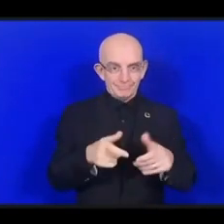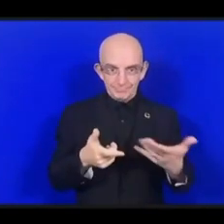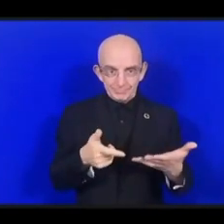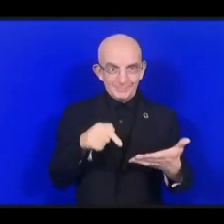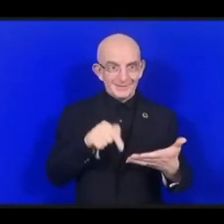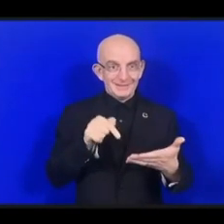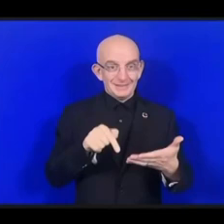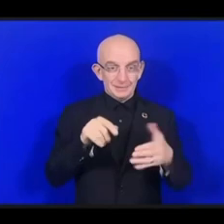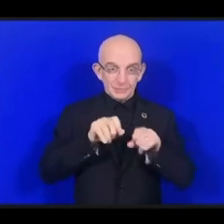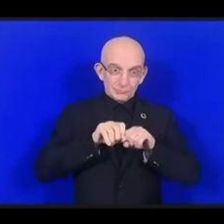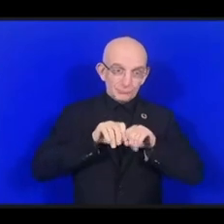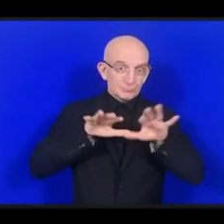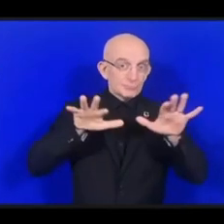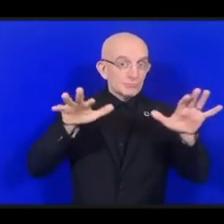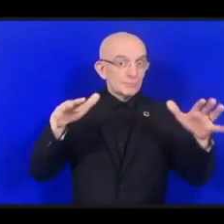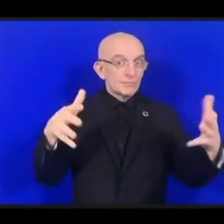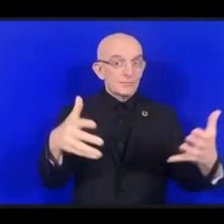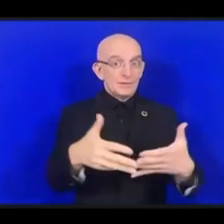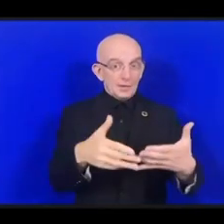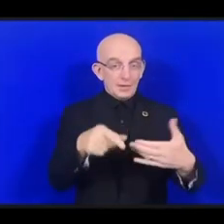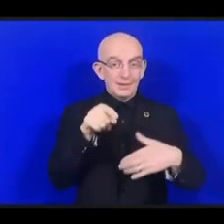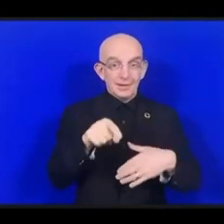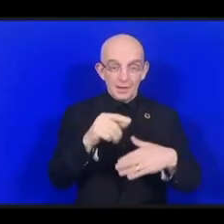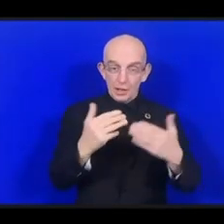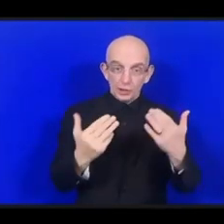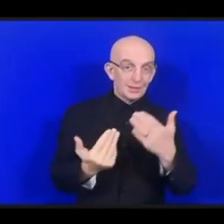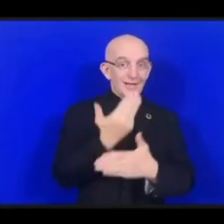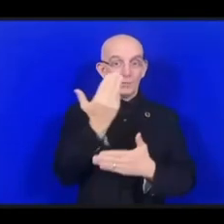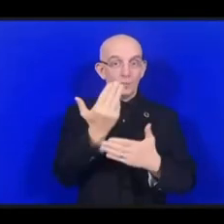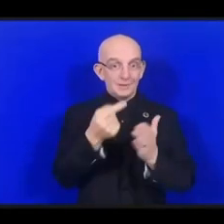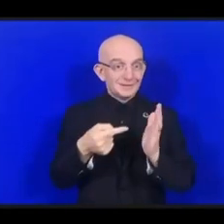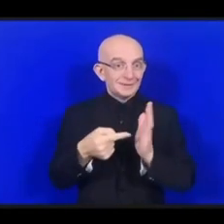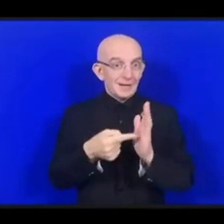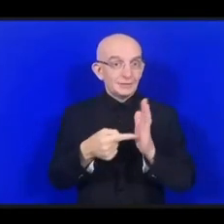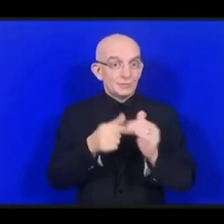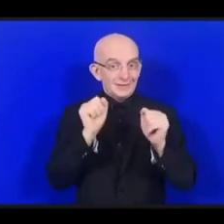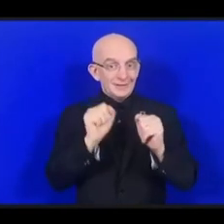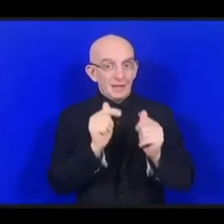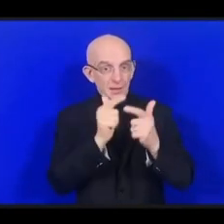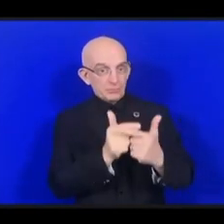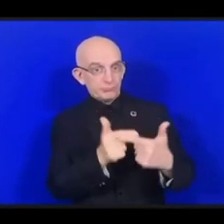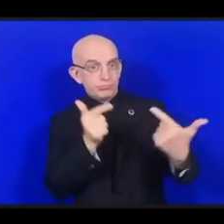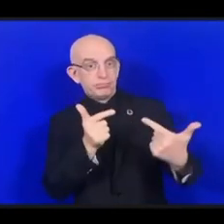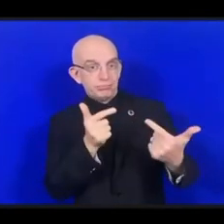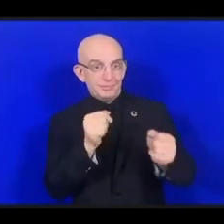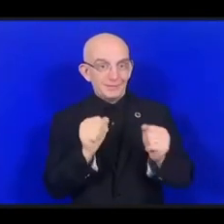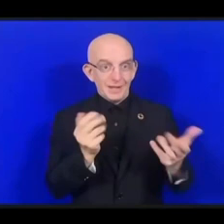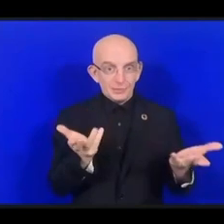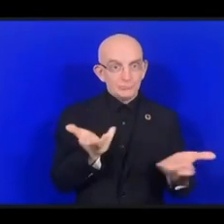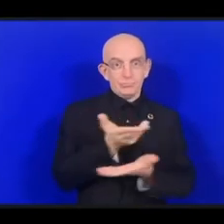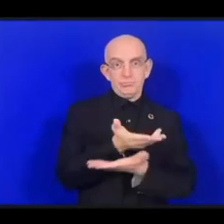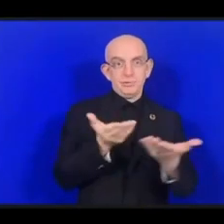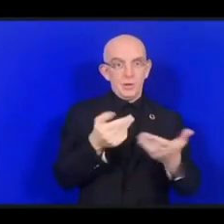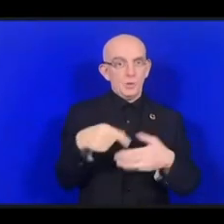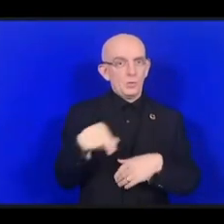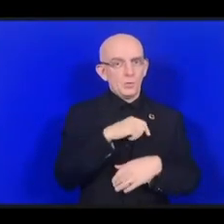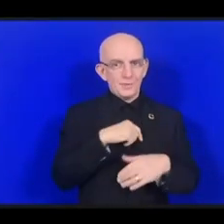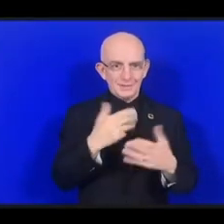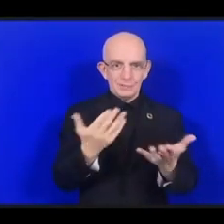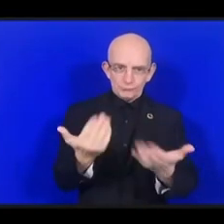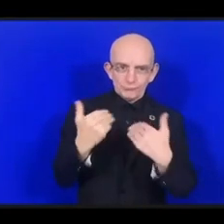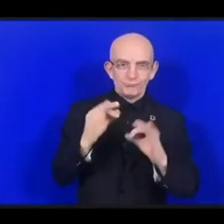даем возможность сотрудничать с правительством, регулирующим органом